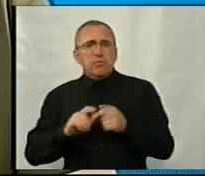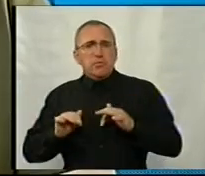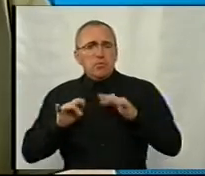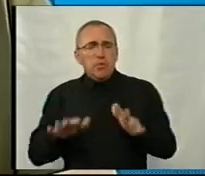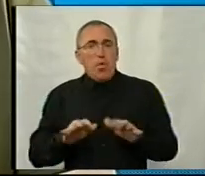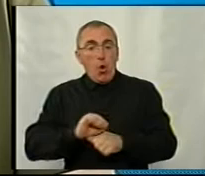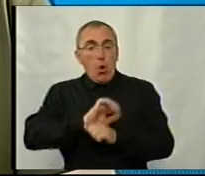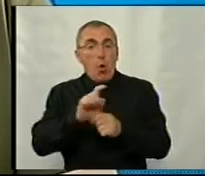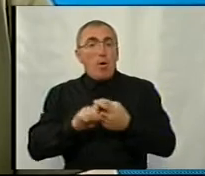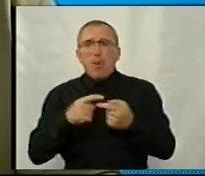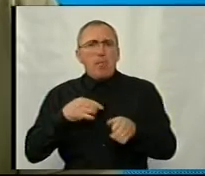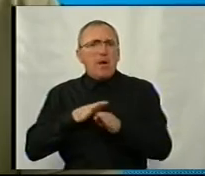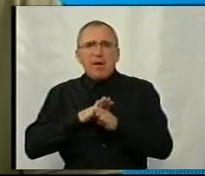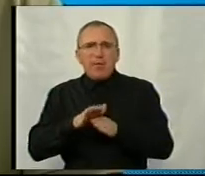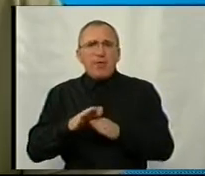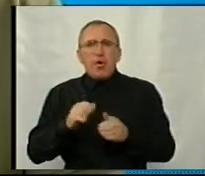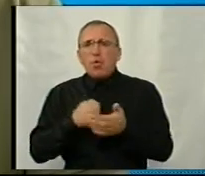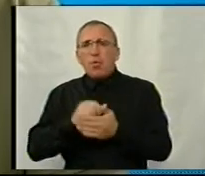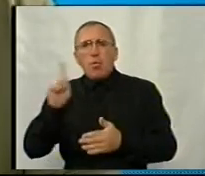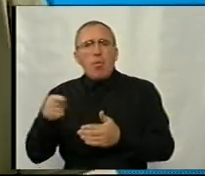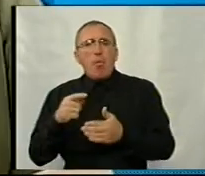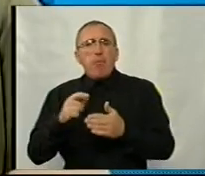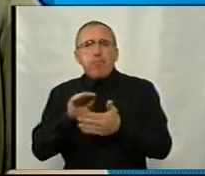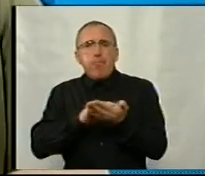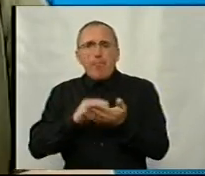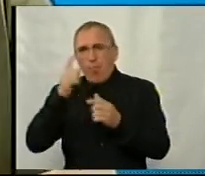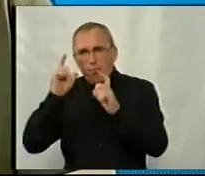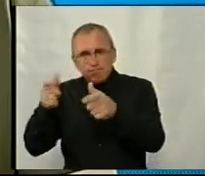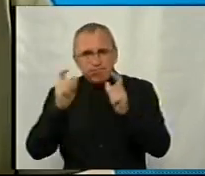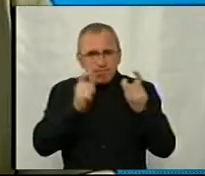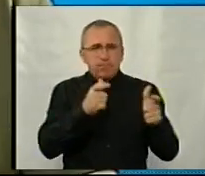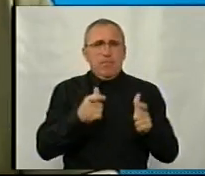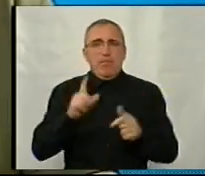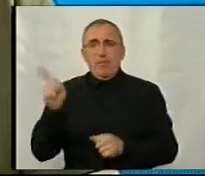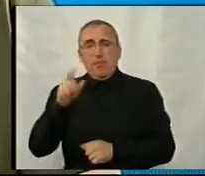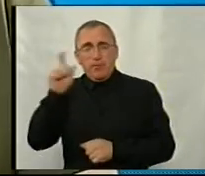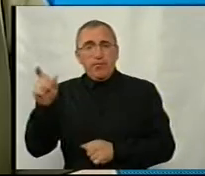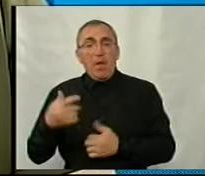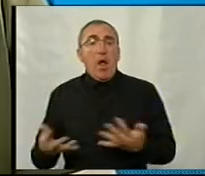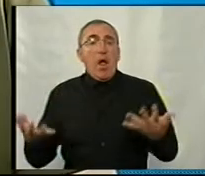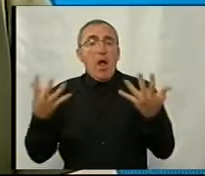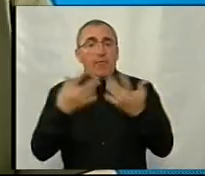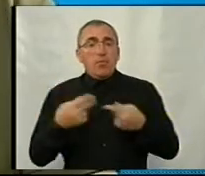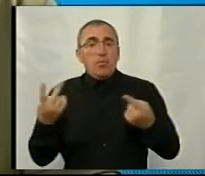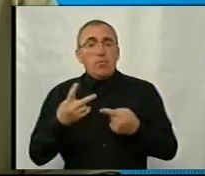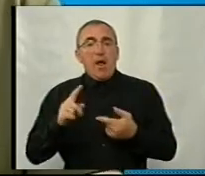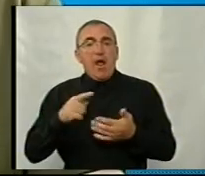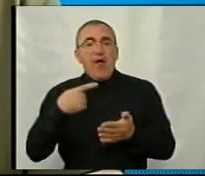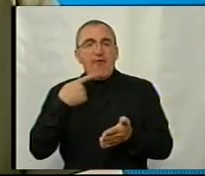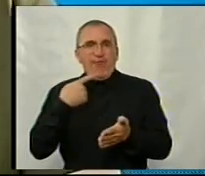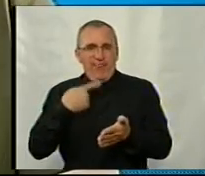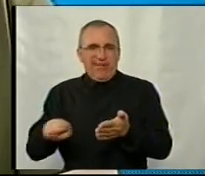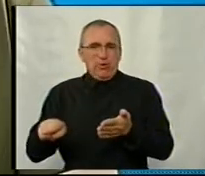в коронавірус ми не проводили деяких призовників повторне оповіщення. Деякі призовники вважають, що їм автоматично надана відсрочка. Вони